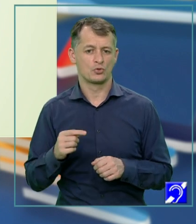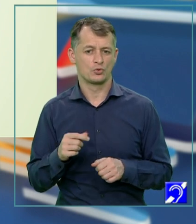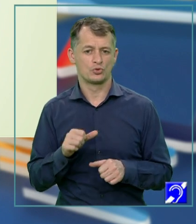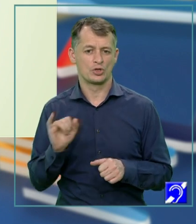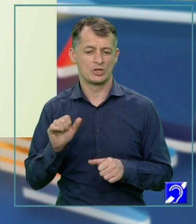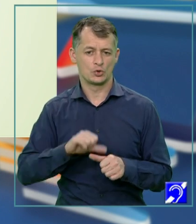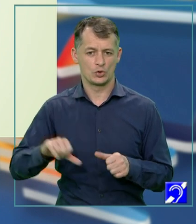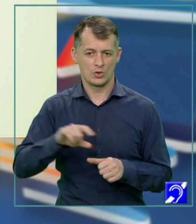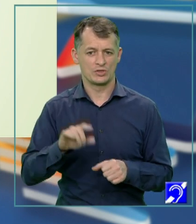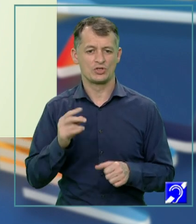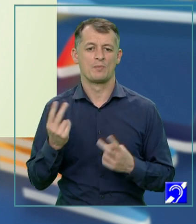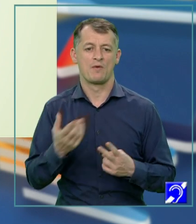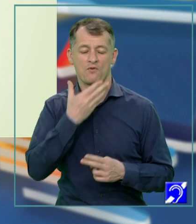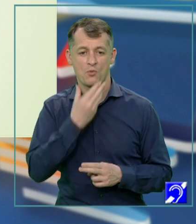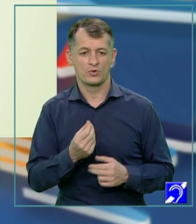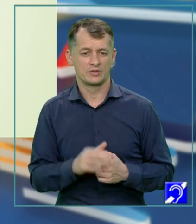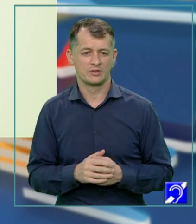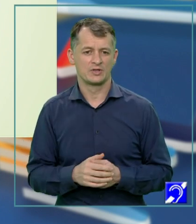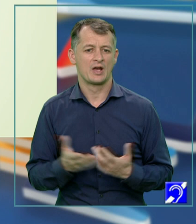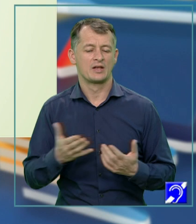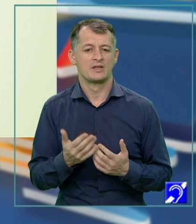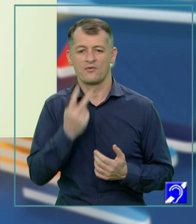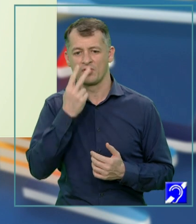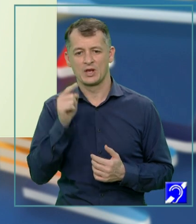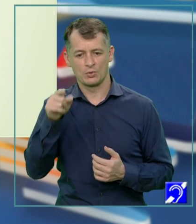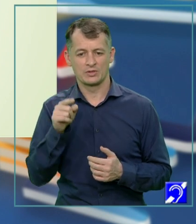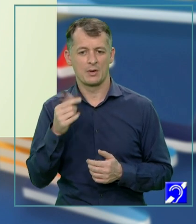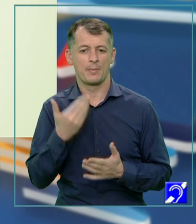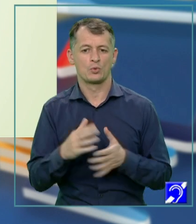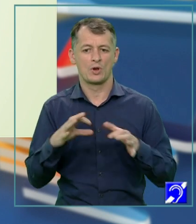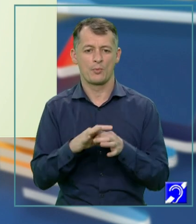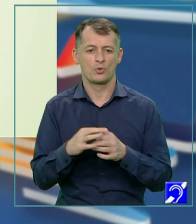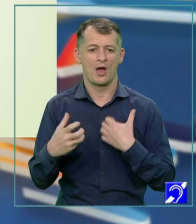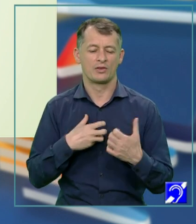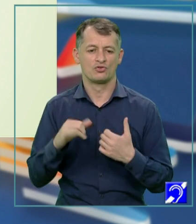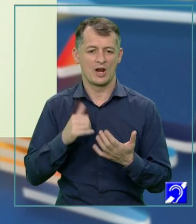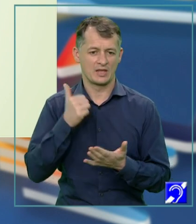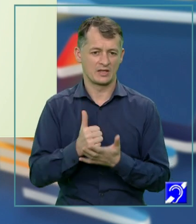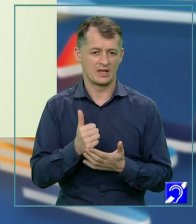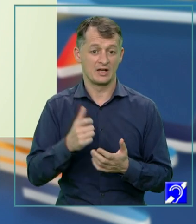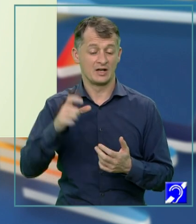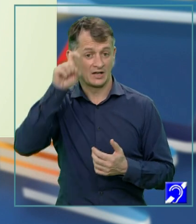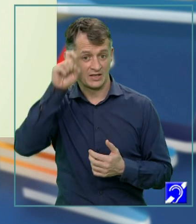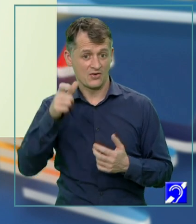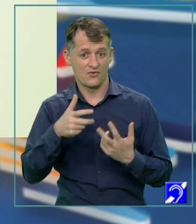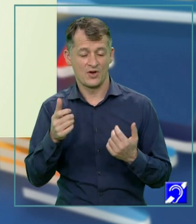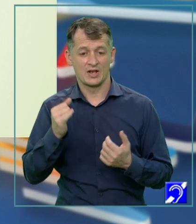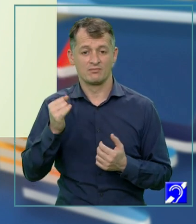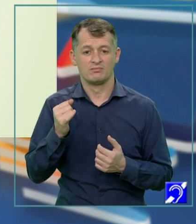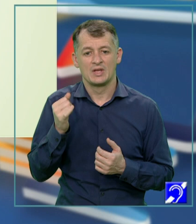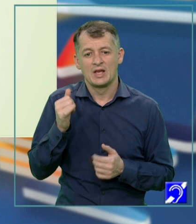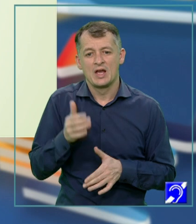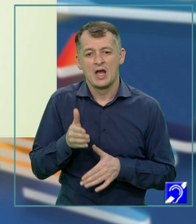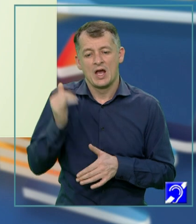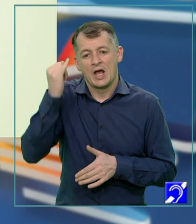Care este perspectiva dumneavoastră asupra raporturilor între artă și realitate? Cred că fără inspirația din realitate nici nu se